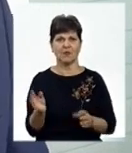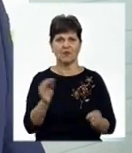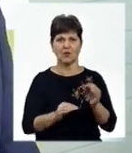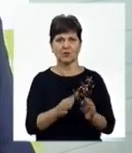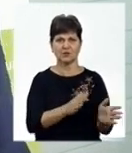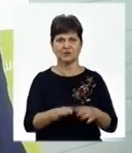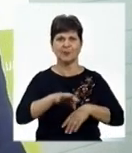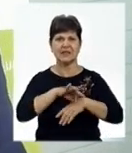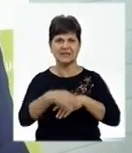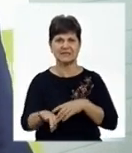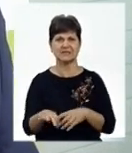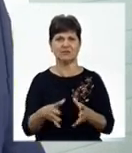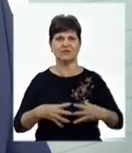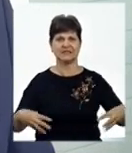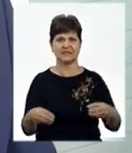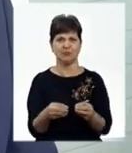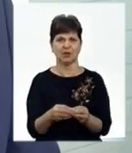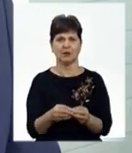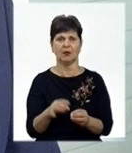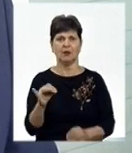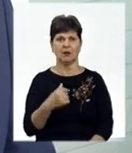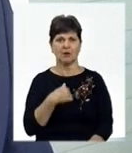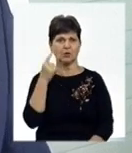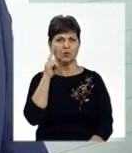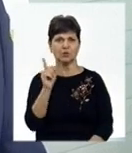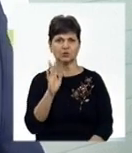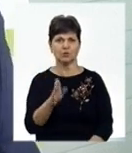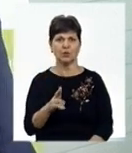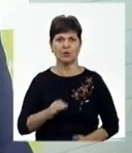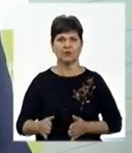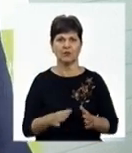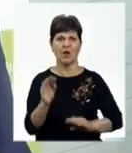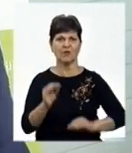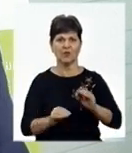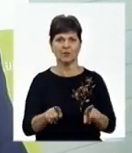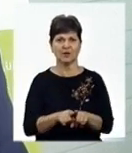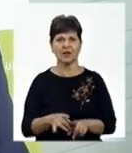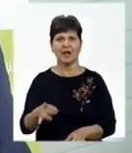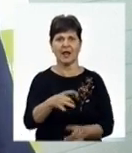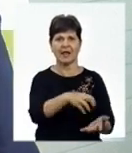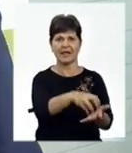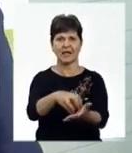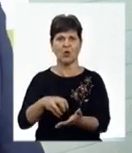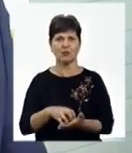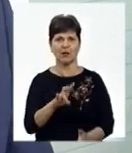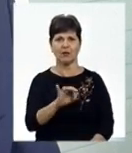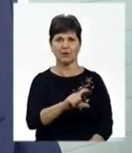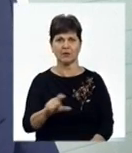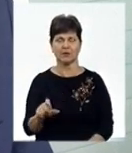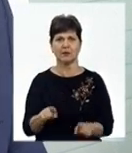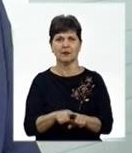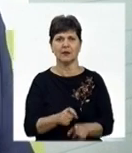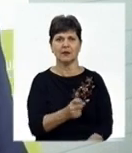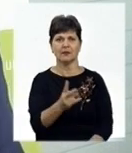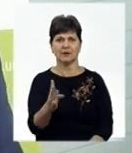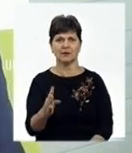систему насильства в сім'ї. Я думаю, що ми підемо по шляху формування таких регіональних, таких декілька